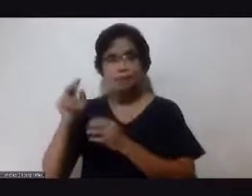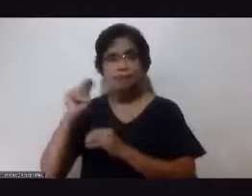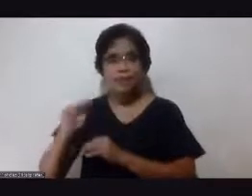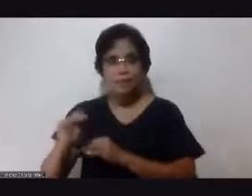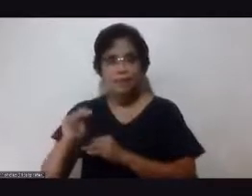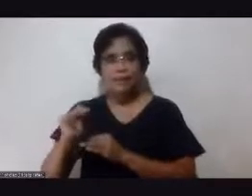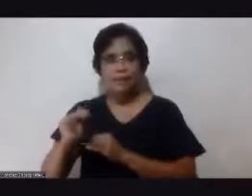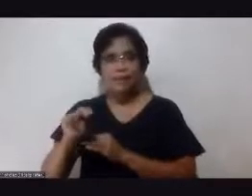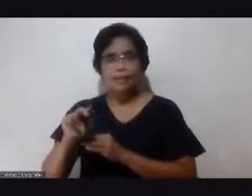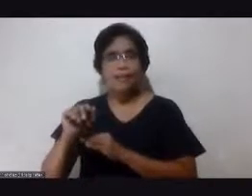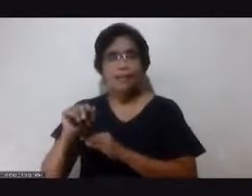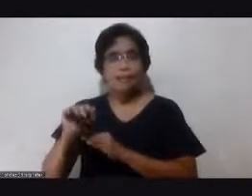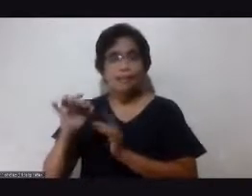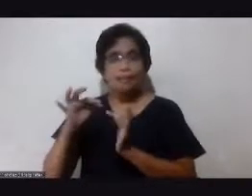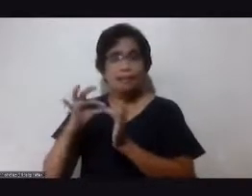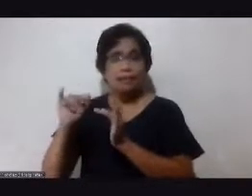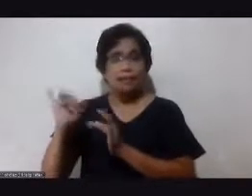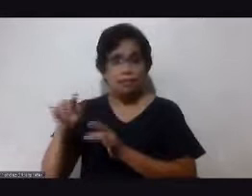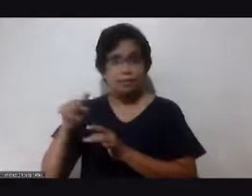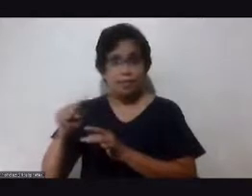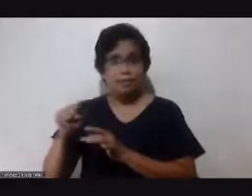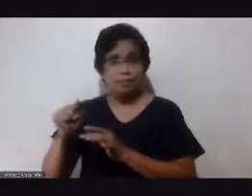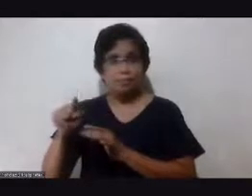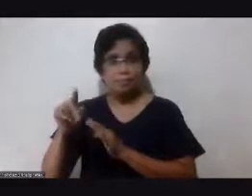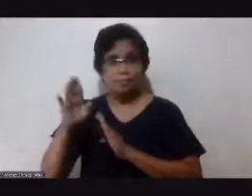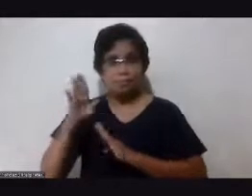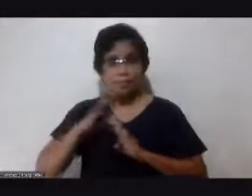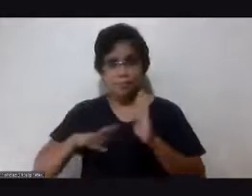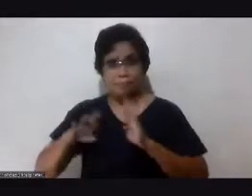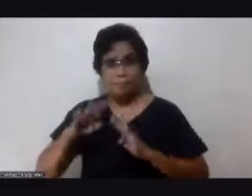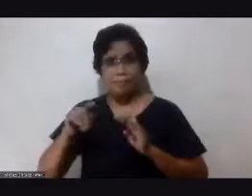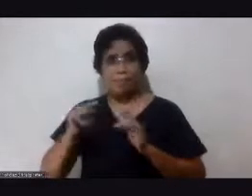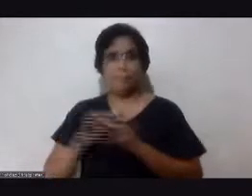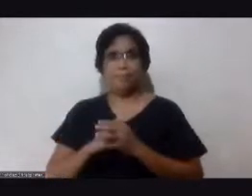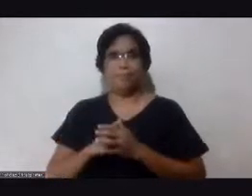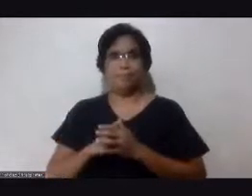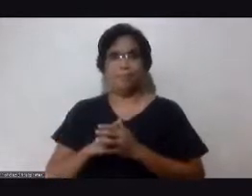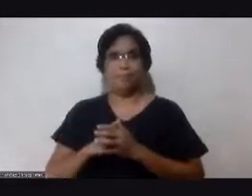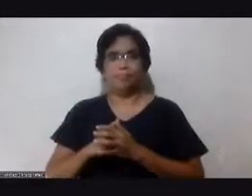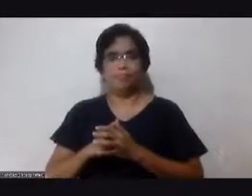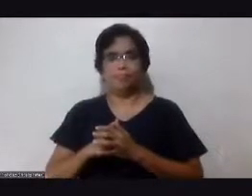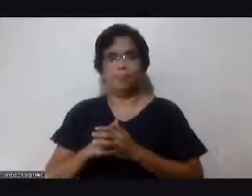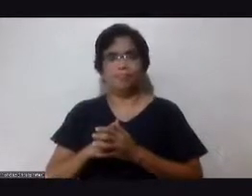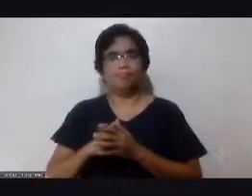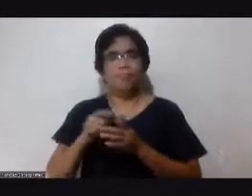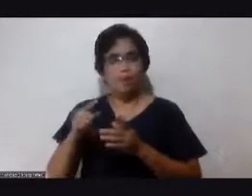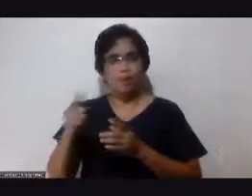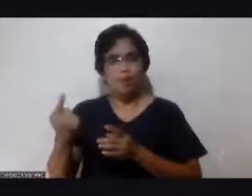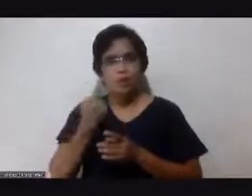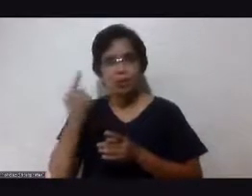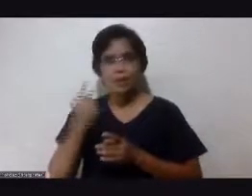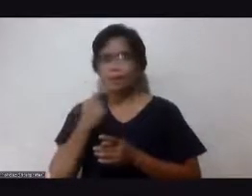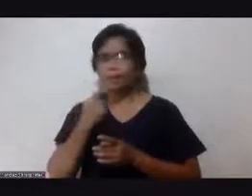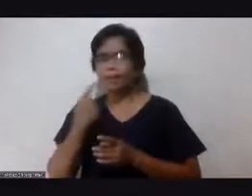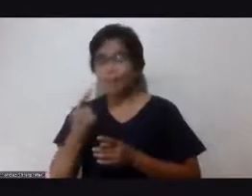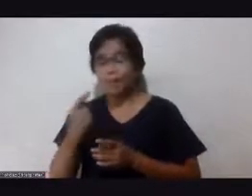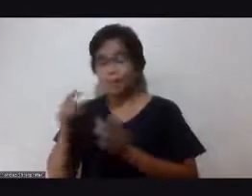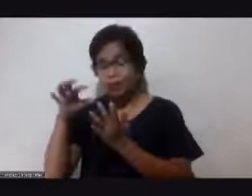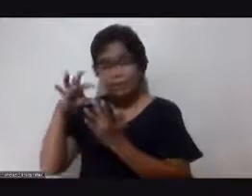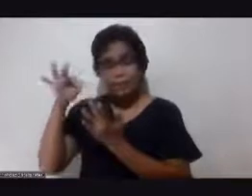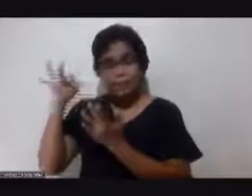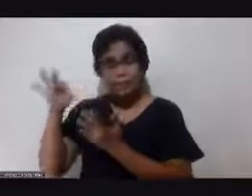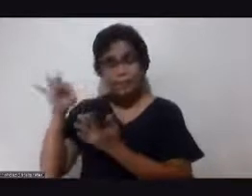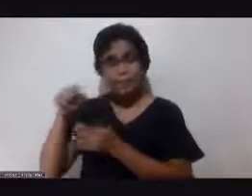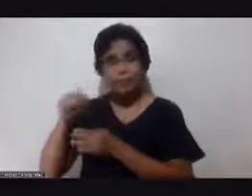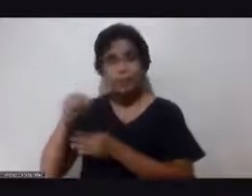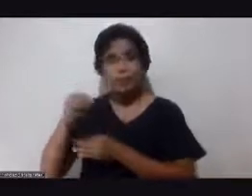lalo na kung may condition na kayo. Okay? Palagi ko sinasabi yung pinipili natin pagkain at